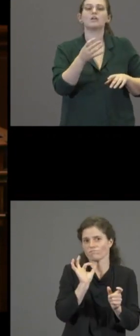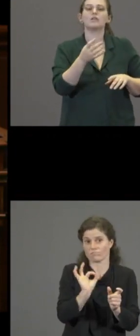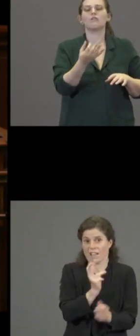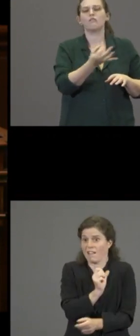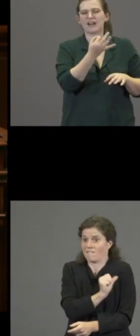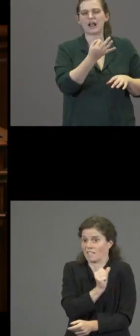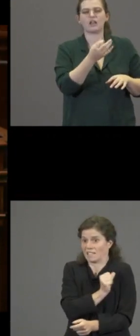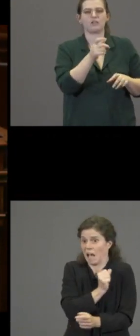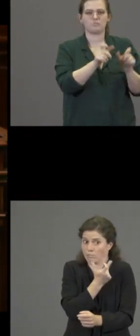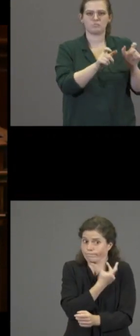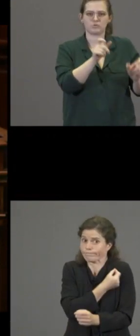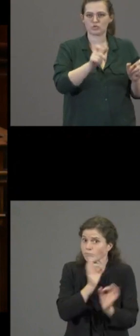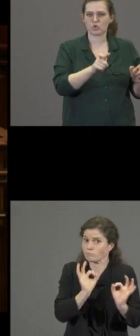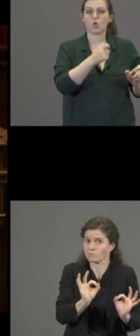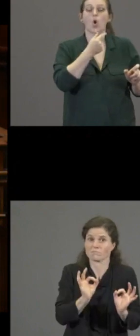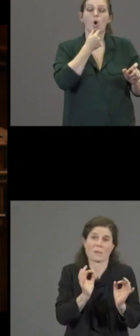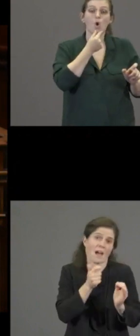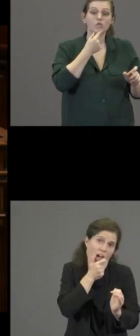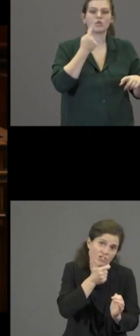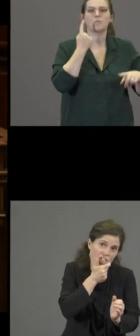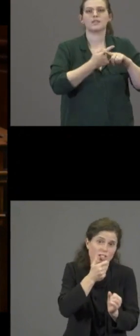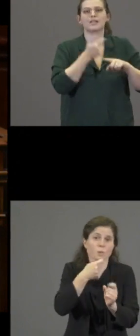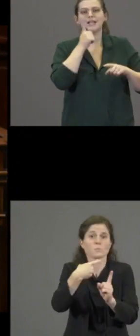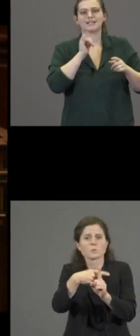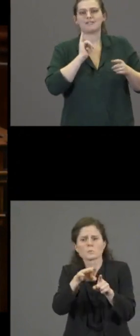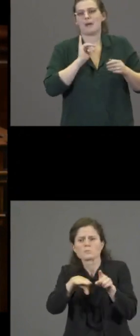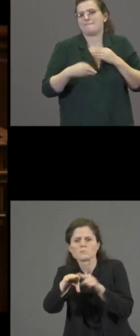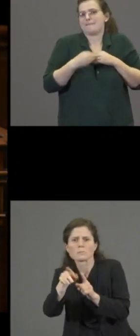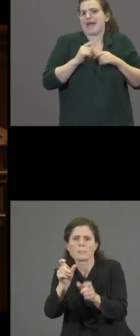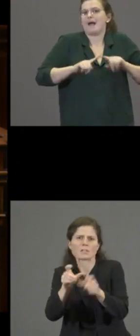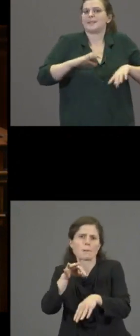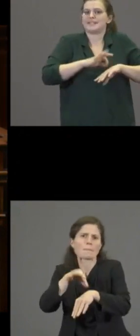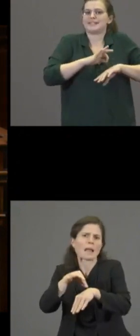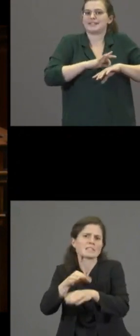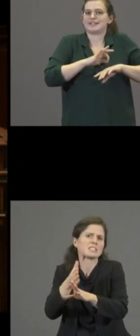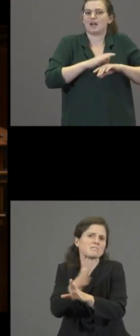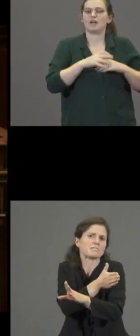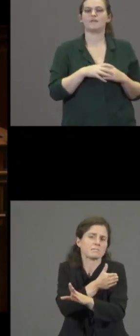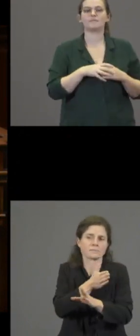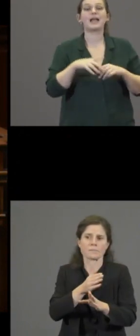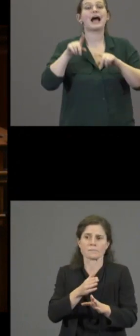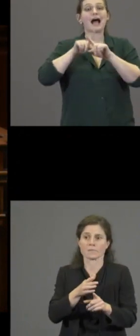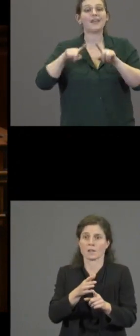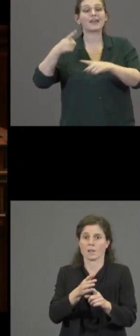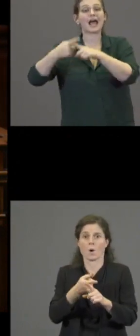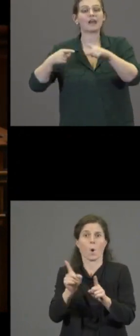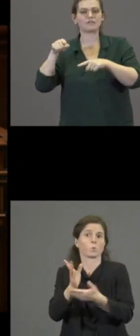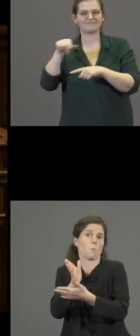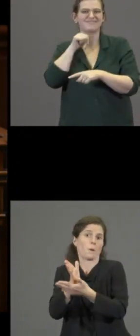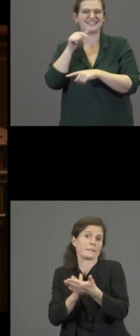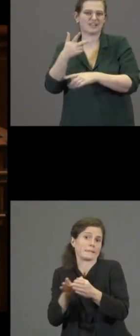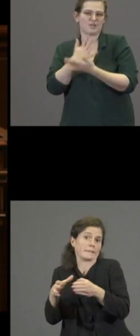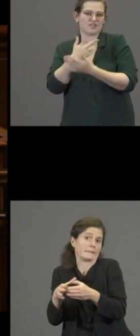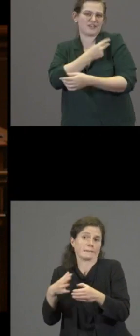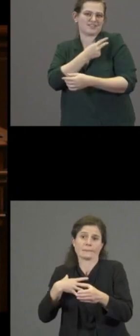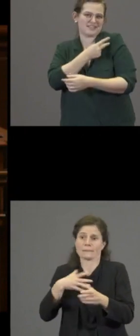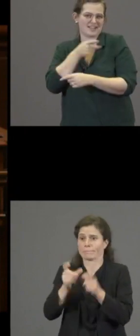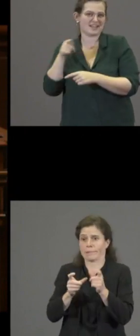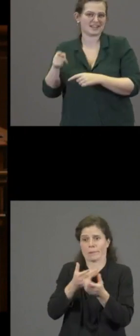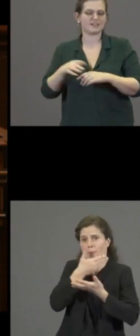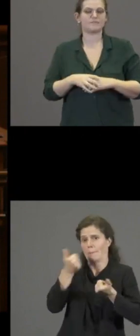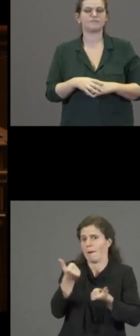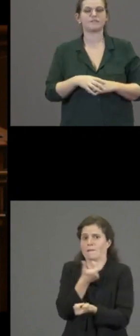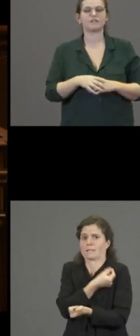aandoeningen. En de andere helft, inderdaad, waren de niet-gevaccineerden. En wat het zorgpersoneel betreft, het ging mensen die in